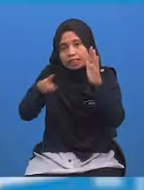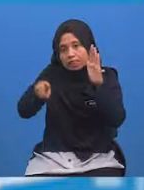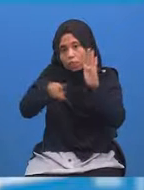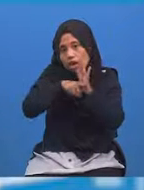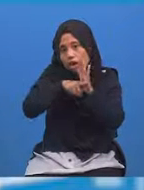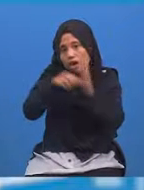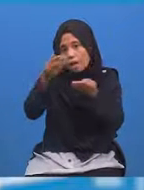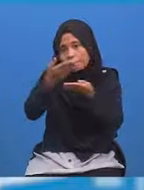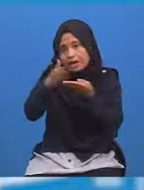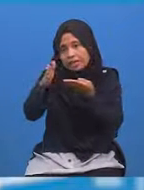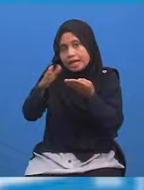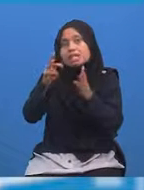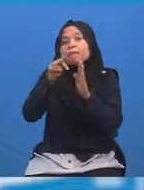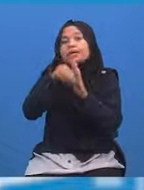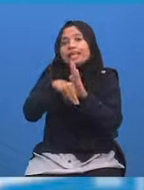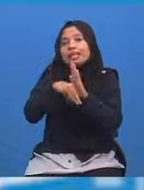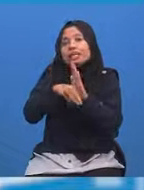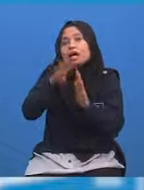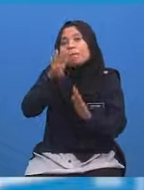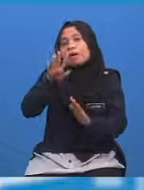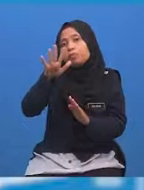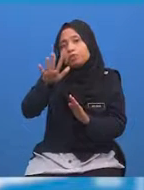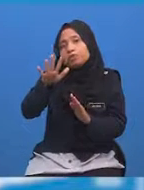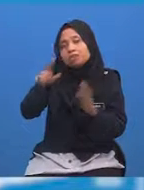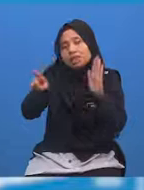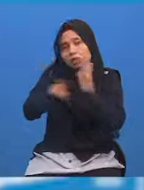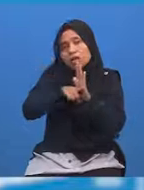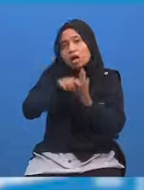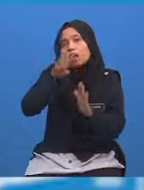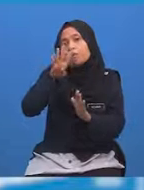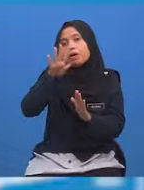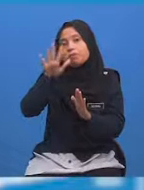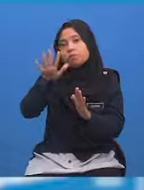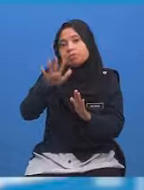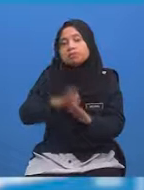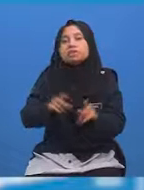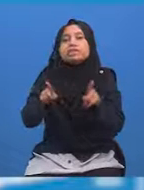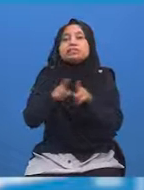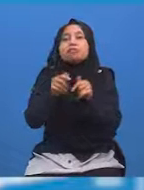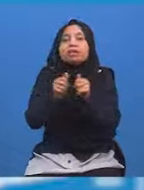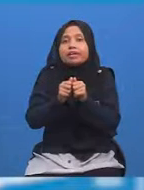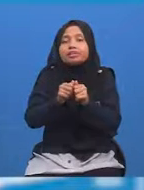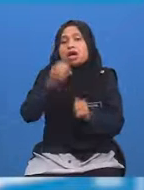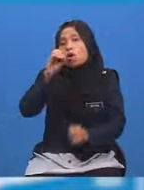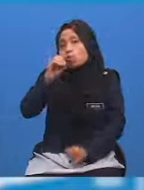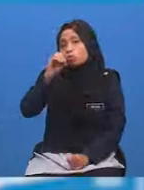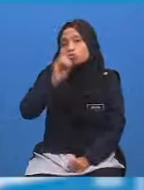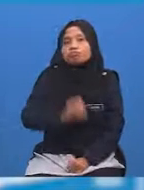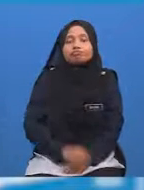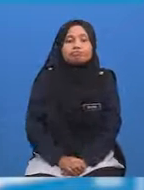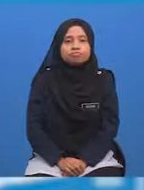bahagian minit Iaitu 45 tolak 45 Sama dengan sifar